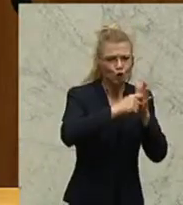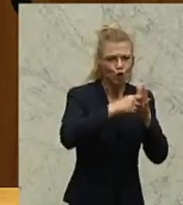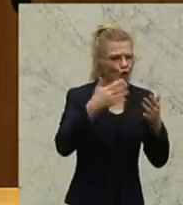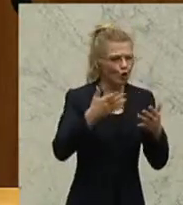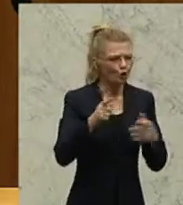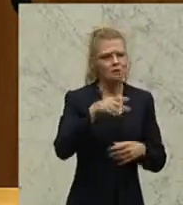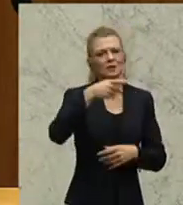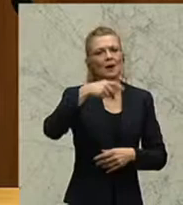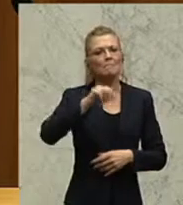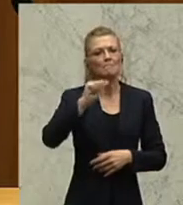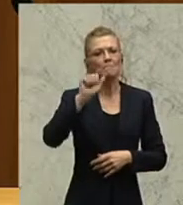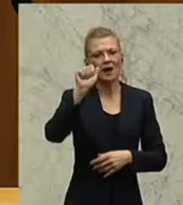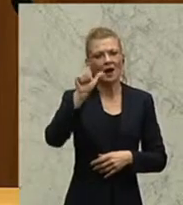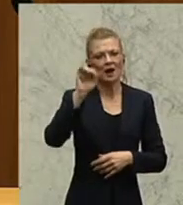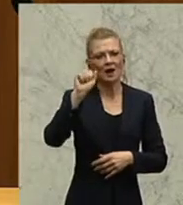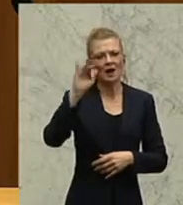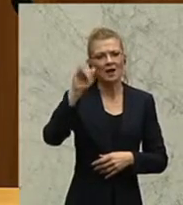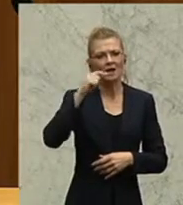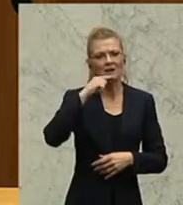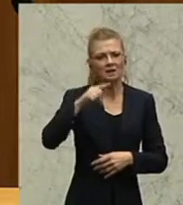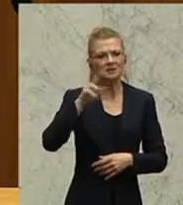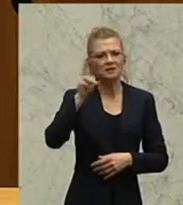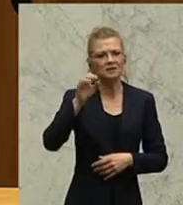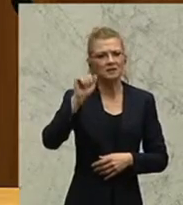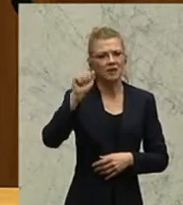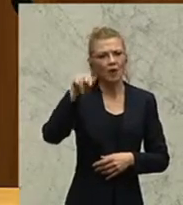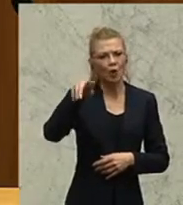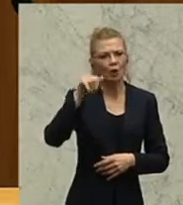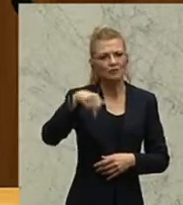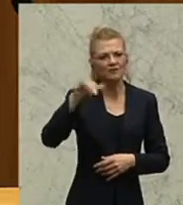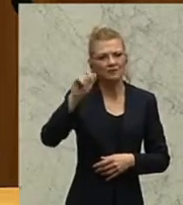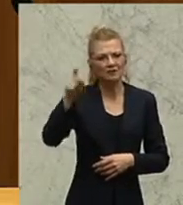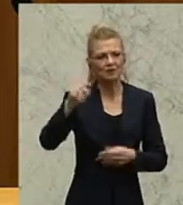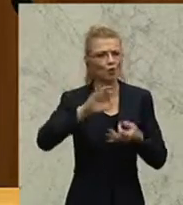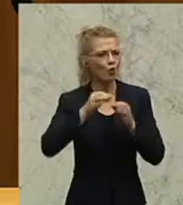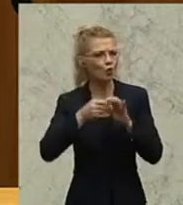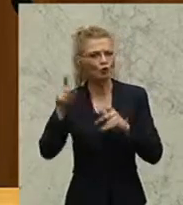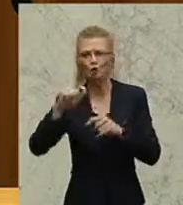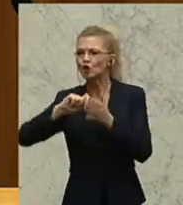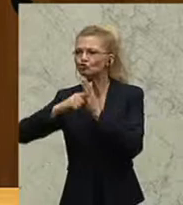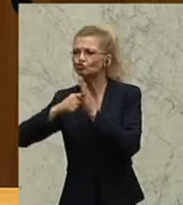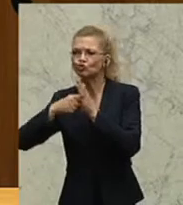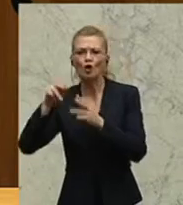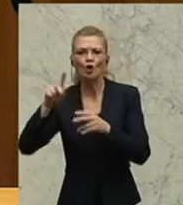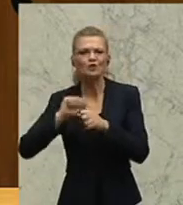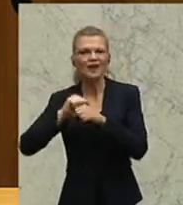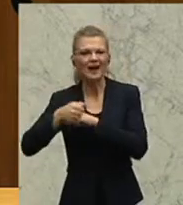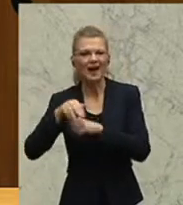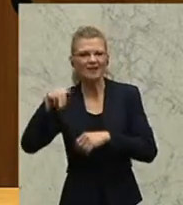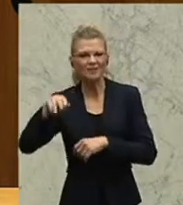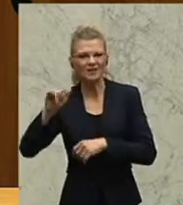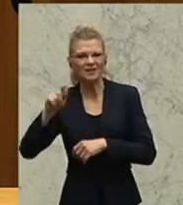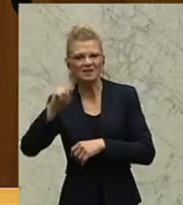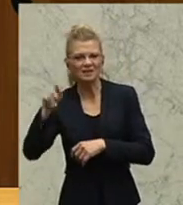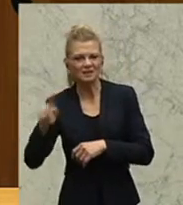Kaunitz zum Beispiel, oder auch das Schloss Reifnitz am Wörthersee. Touristisch sehr empfehlenswert, würde ich auch in Richtung